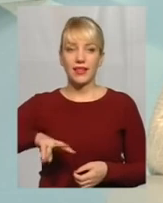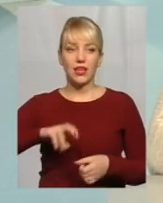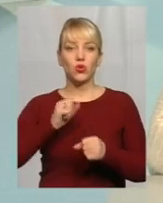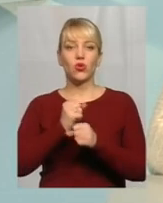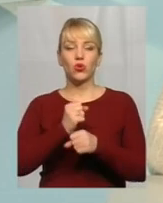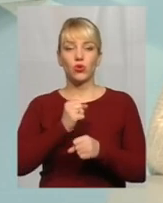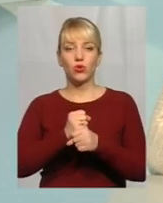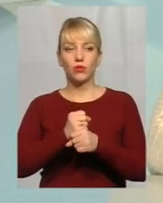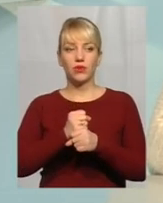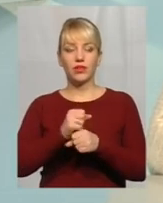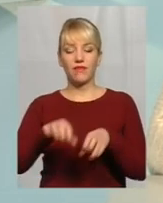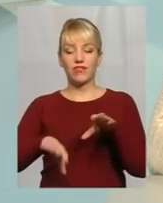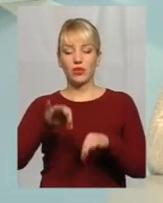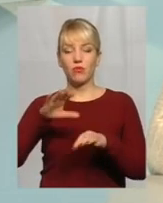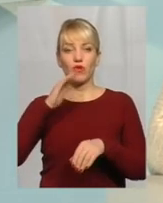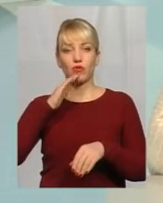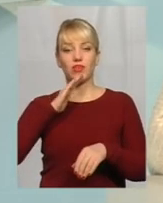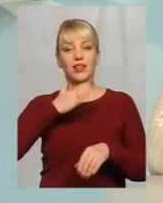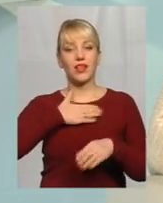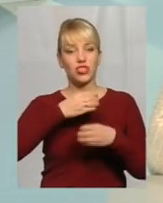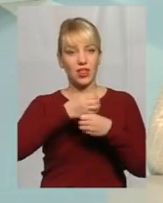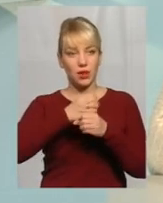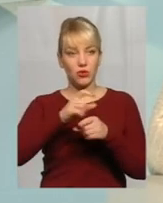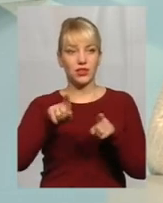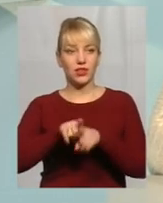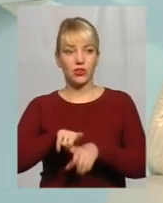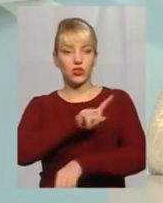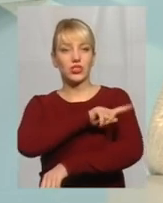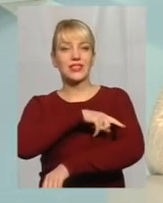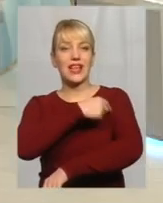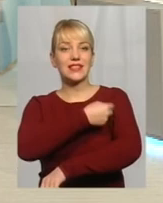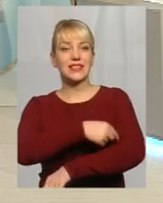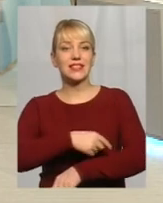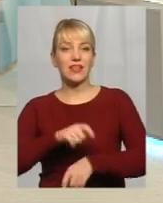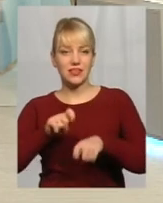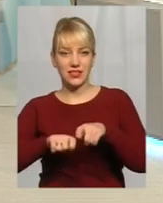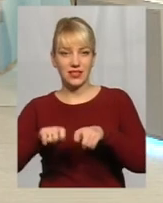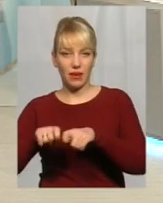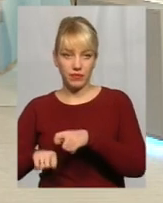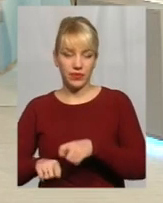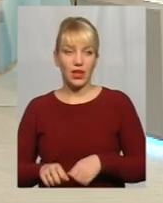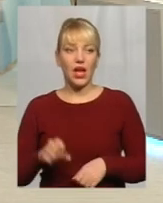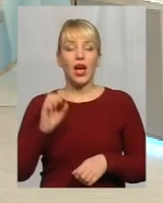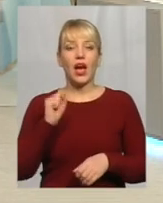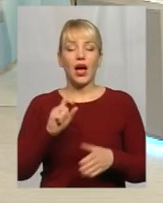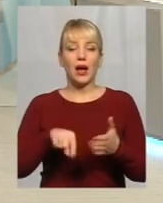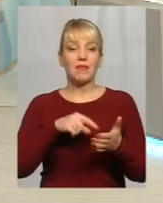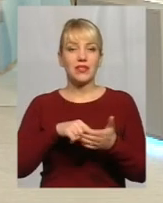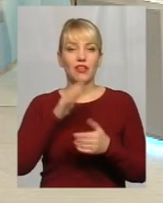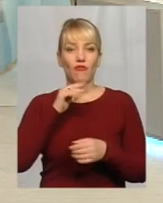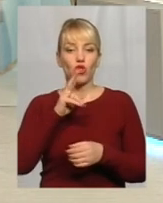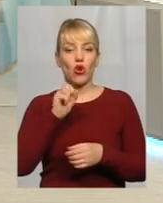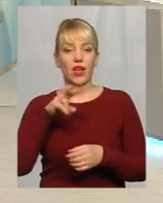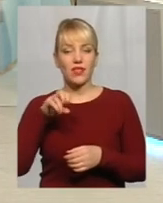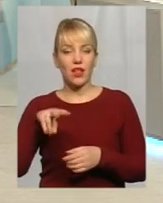відбори води як наша лабораторія, так і санстанція А «Міськводоканал» робить забор води